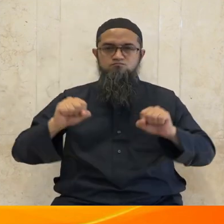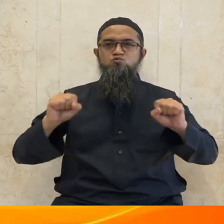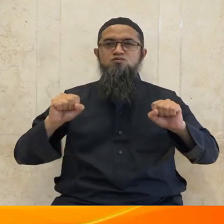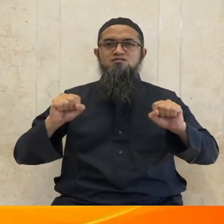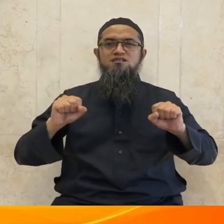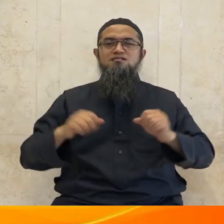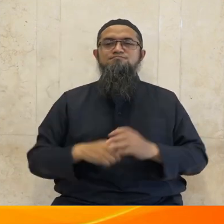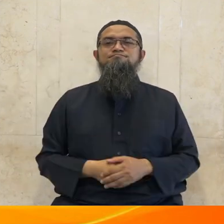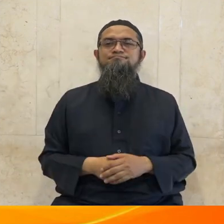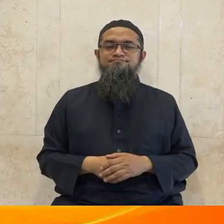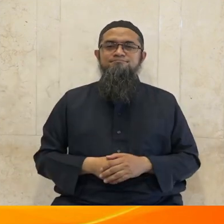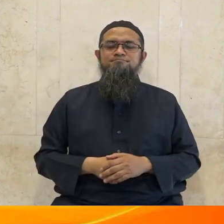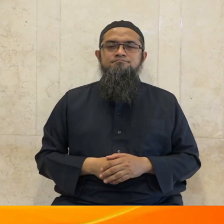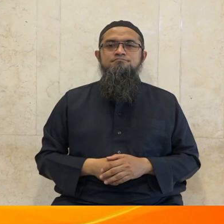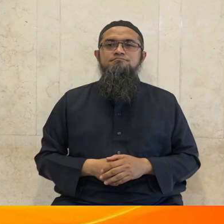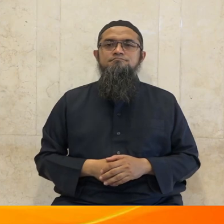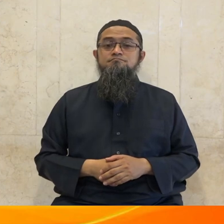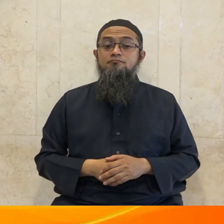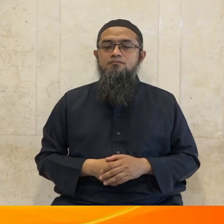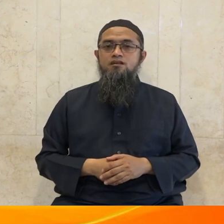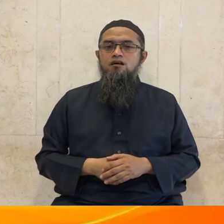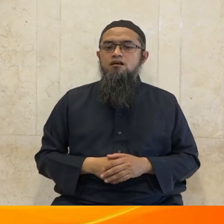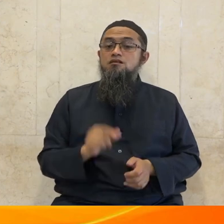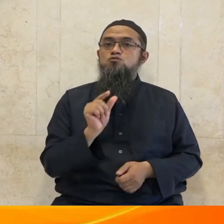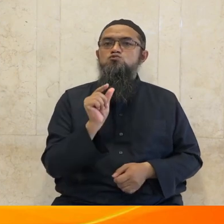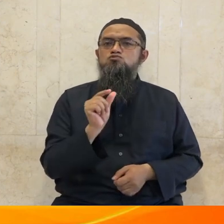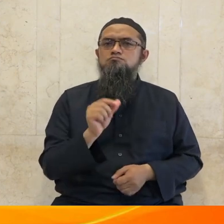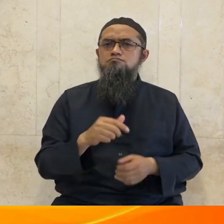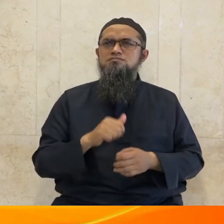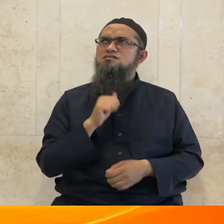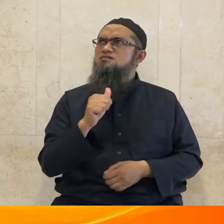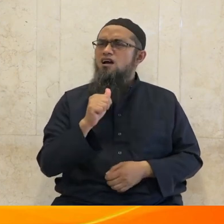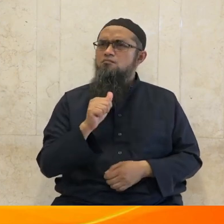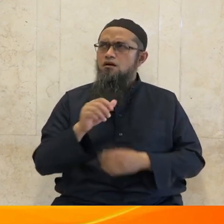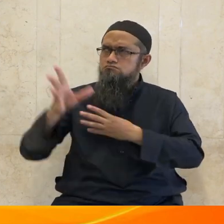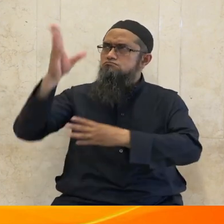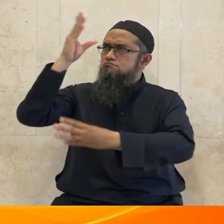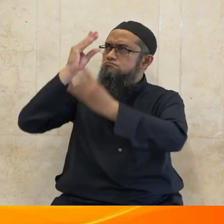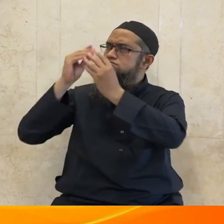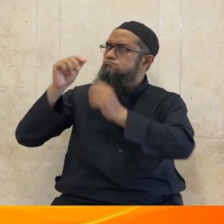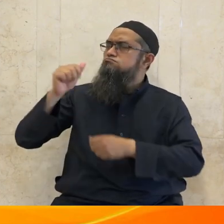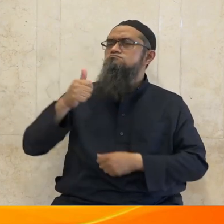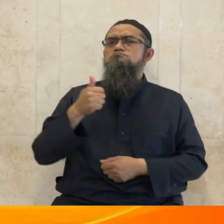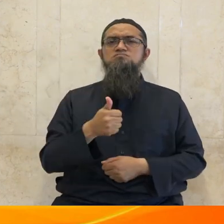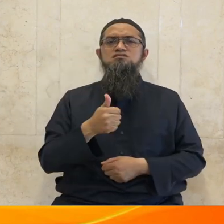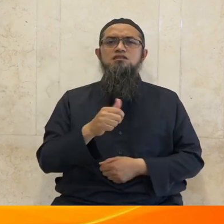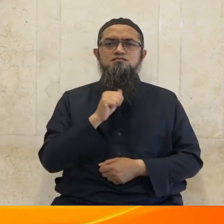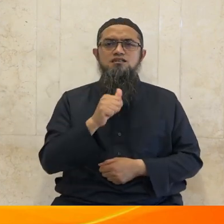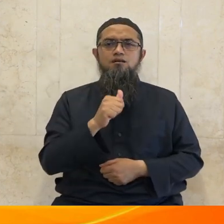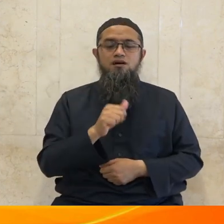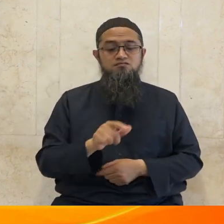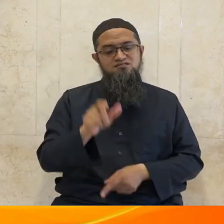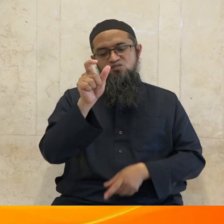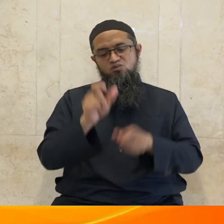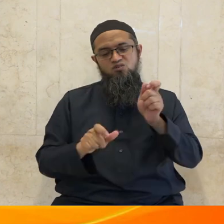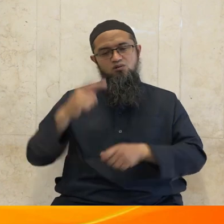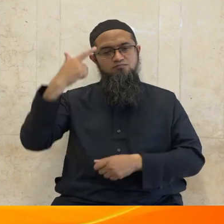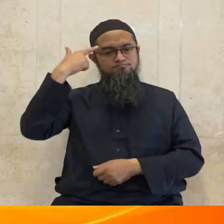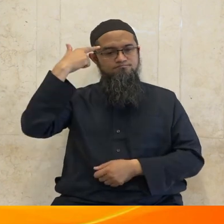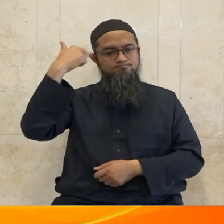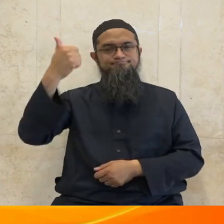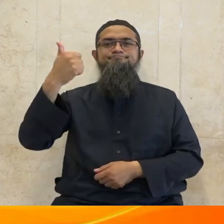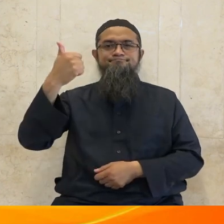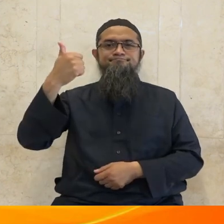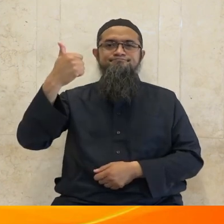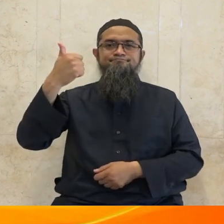-hari kita jalani kita lalui terdapat tanda-tanda kebesaran Allah subhanahu wa ta'ala kemudian Allah tegaskan pula bahwa